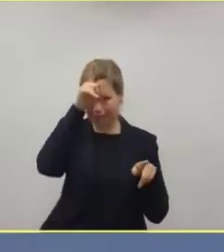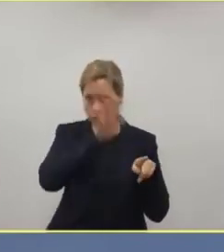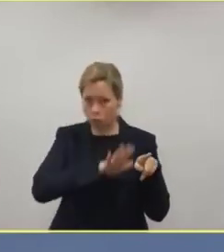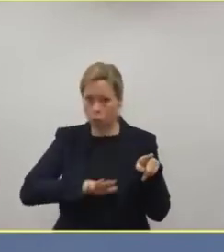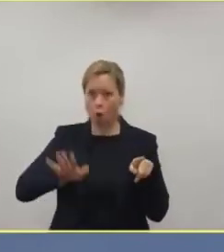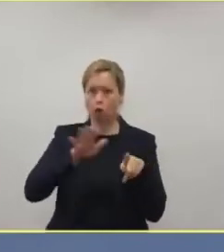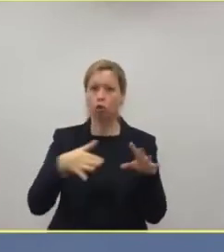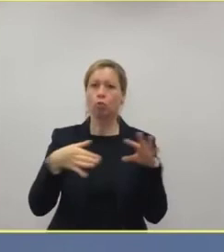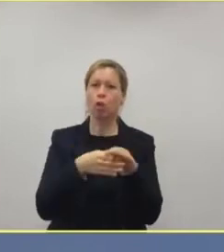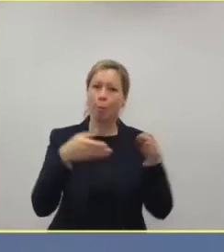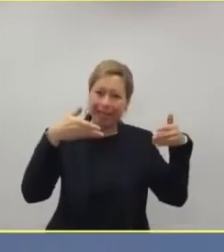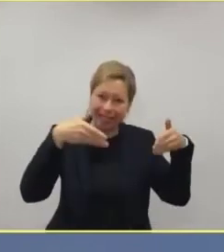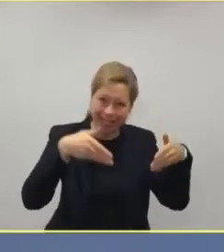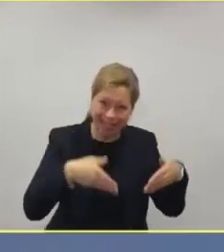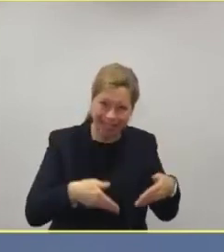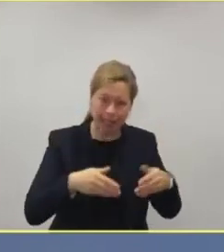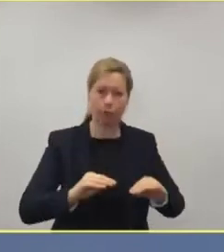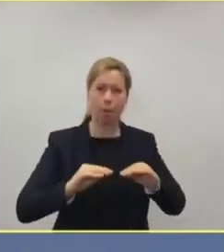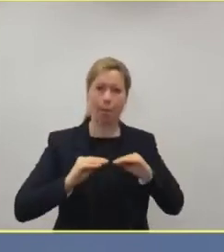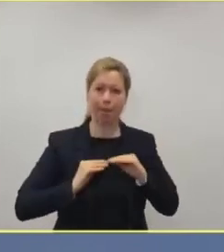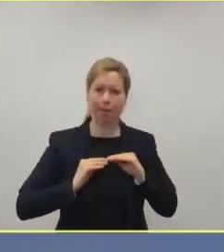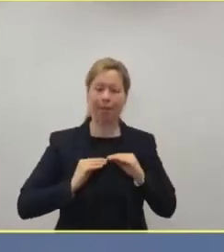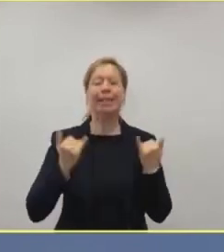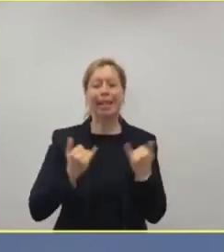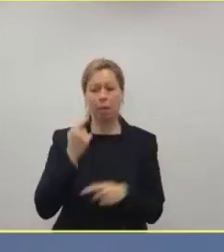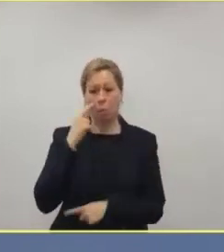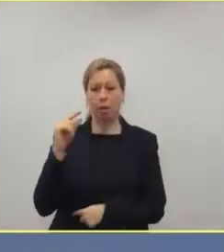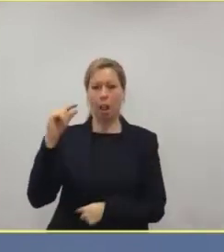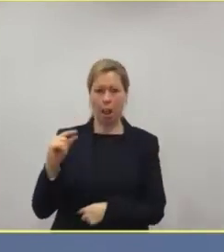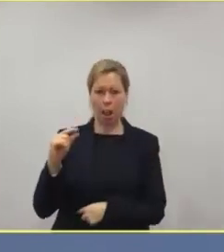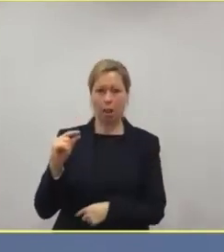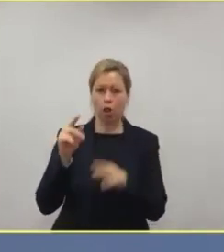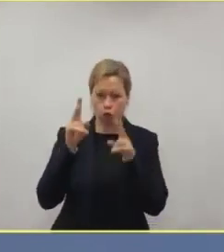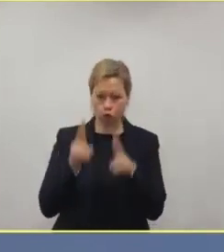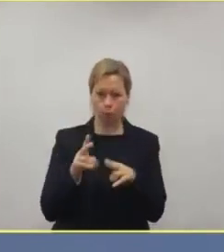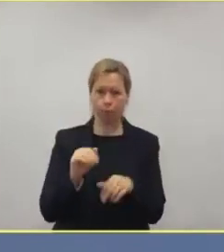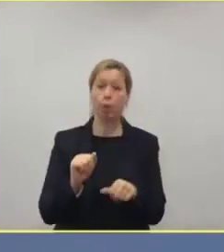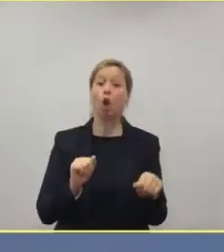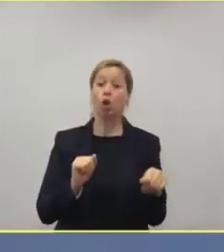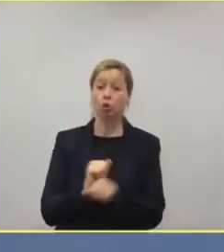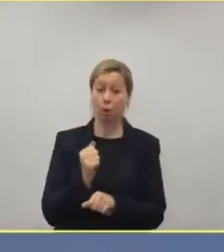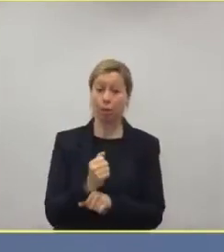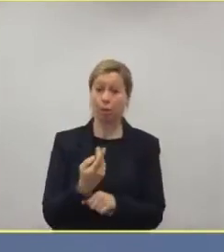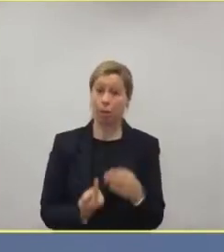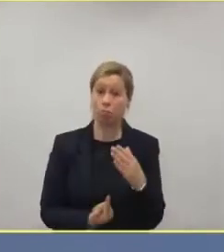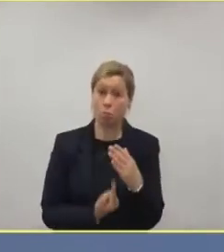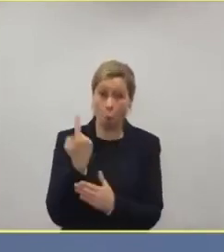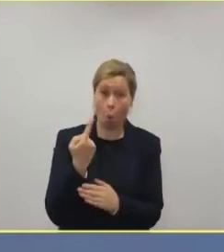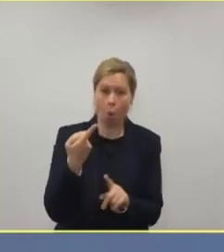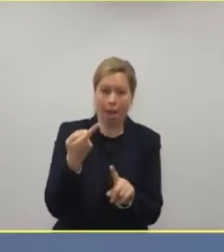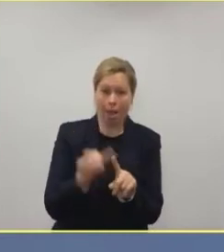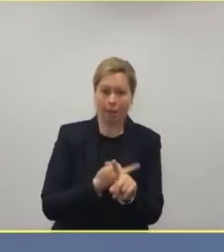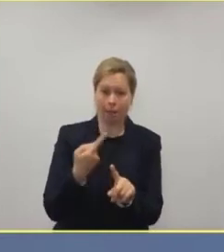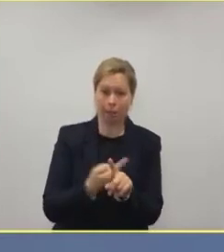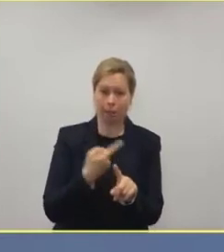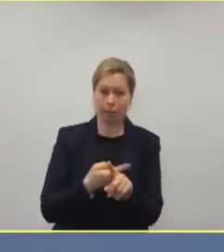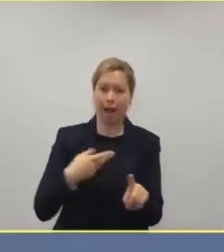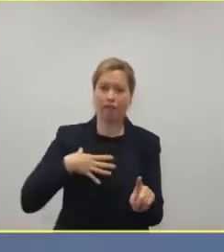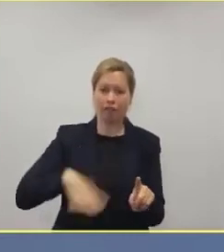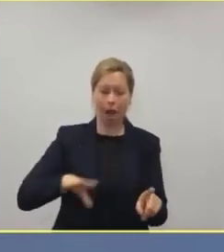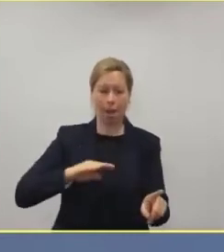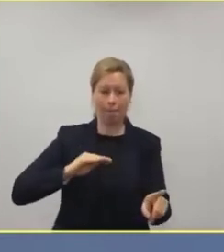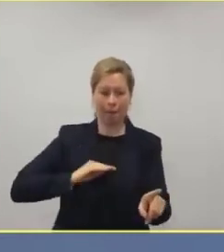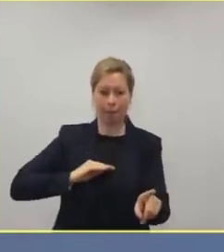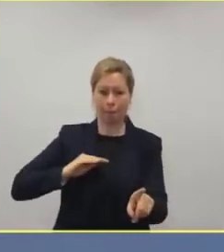die anderen Betten sind ja belegt. Diese hohe Zahl der freien Betten, Intensivbetten im DVI-Intensivregister ist leider